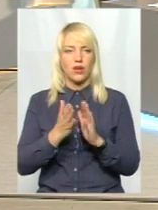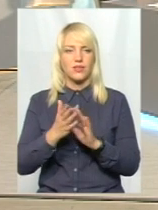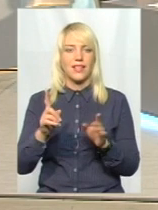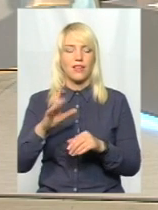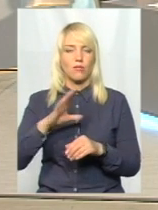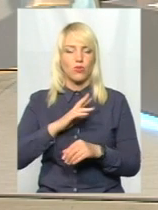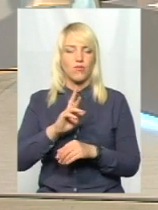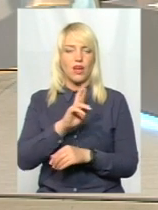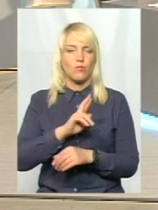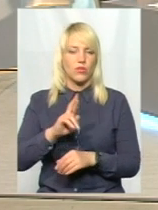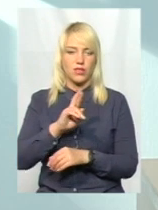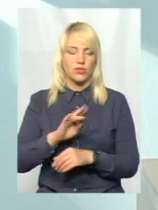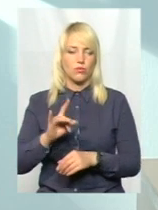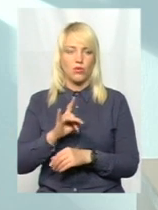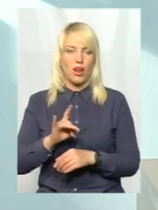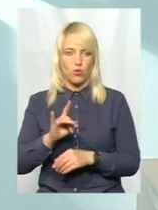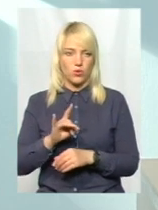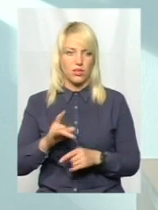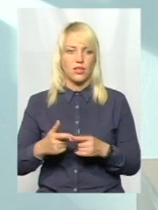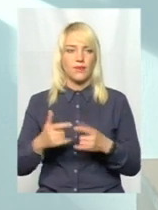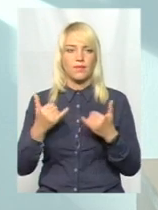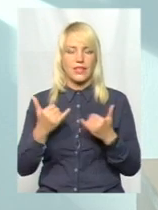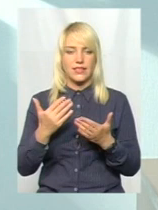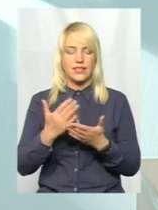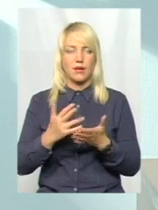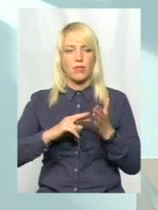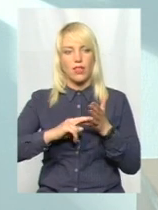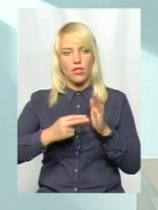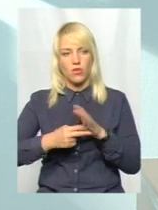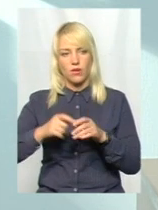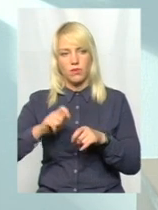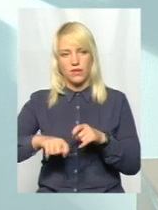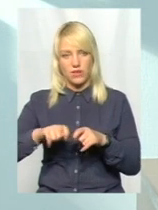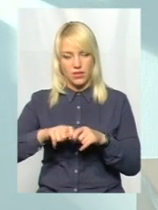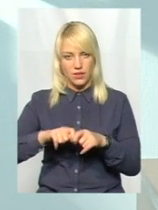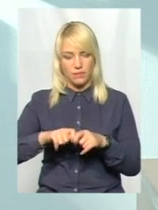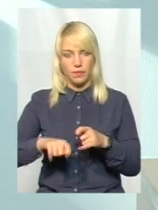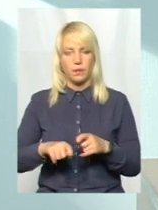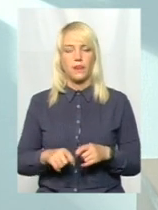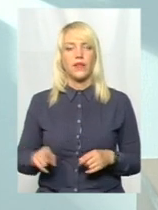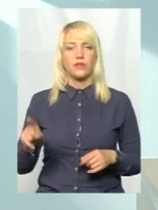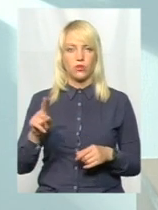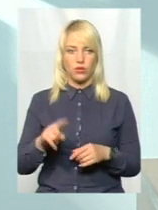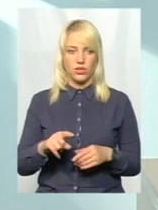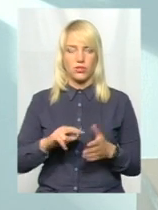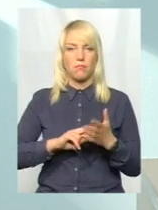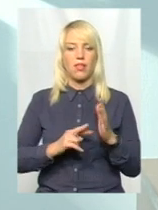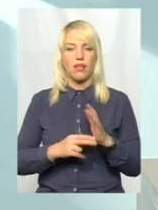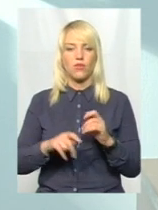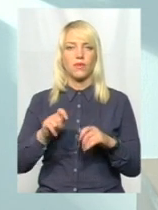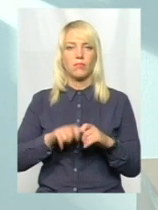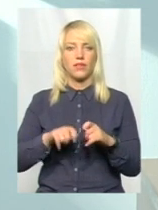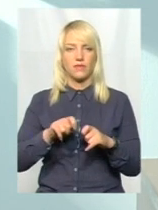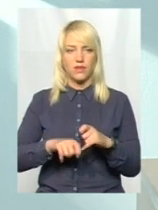Наразі, я ж кажу, що є і планові перевірки. До речі, знову вже планові перевірки,